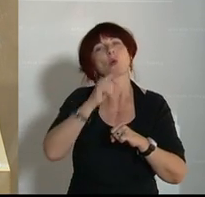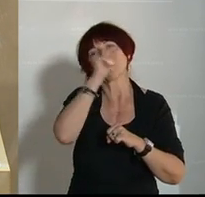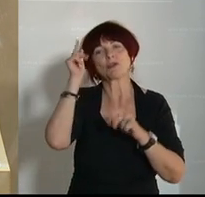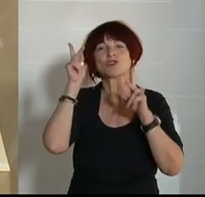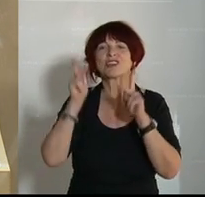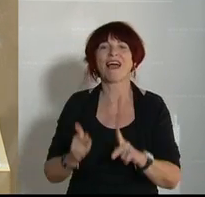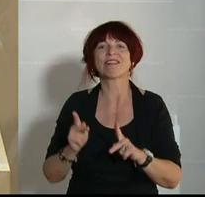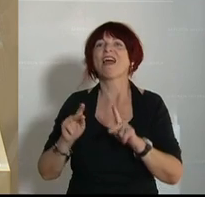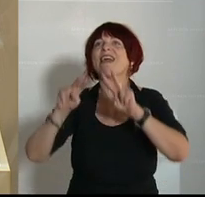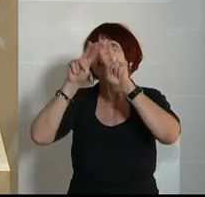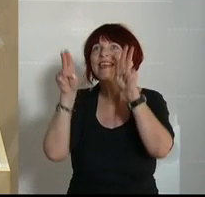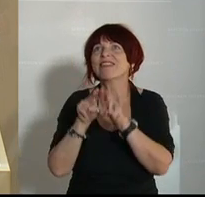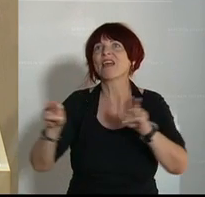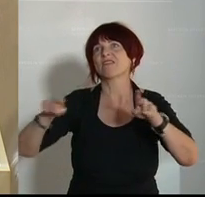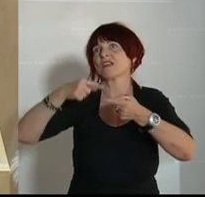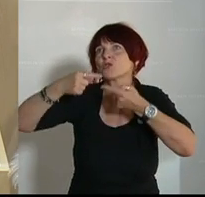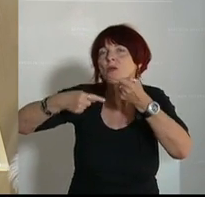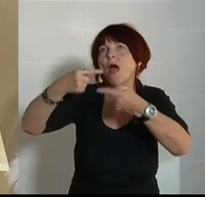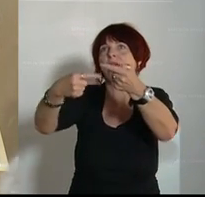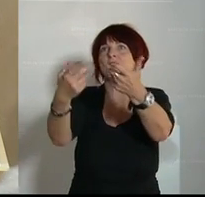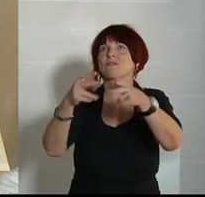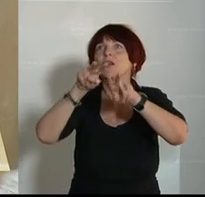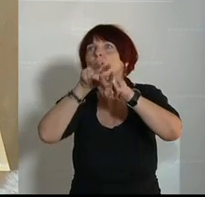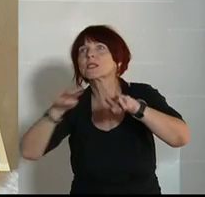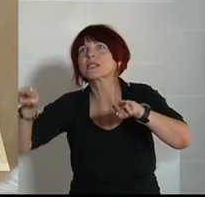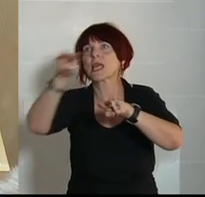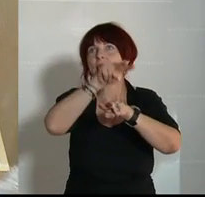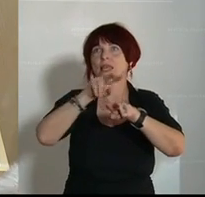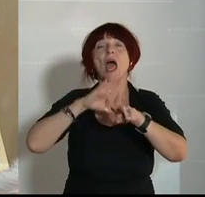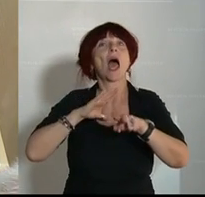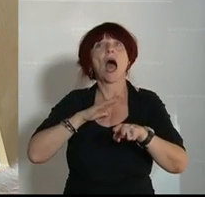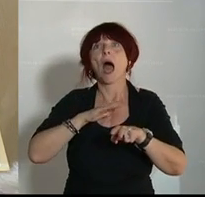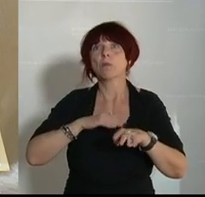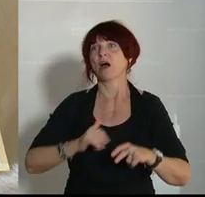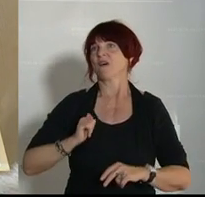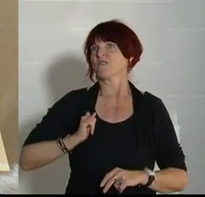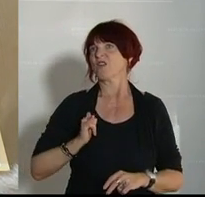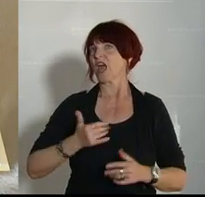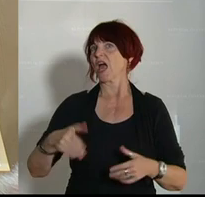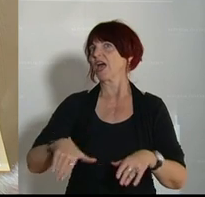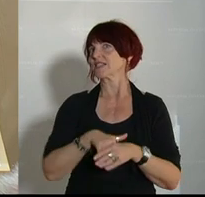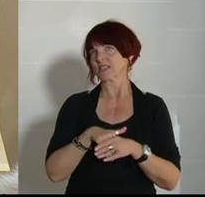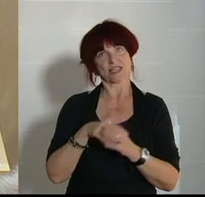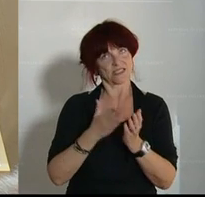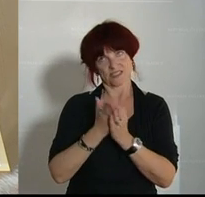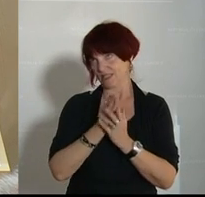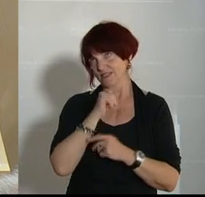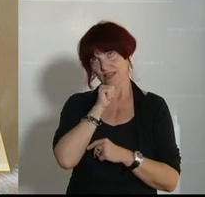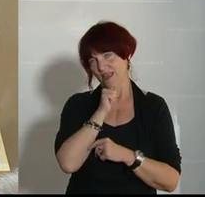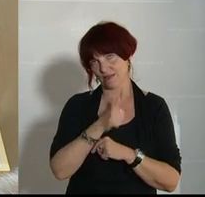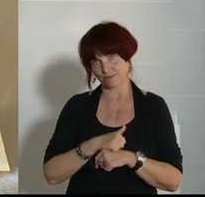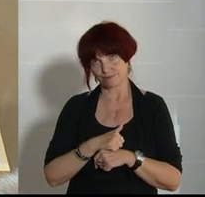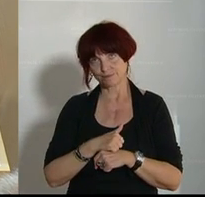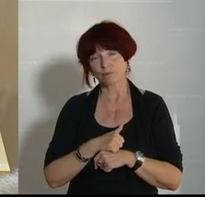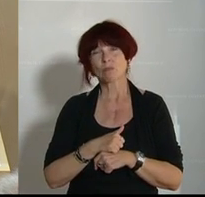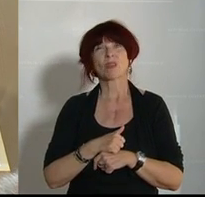Weltanschauung positiv weiterzuentwickeln. Aber es ist eben kein Wehrersatzdienst. Gerade im Zusammenhang mit den